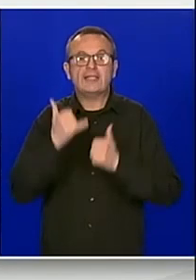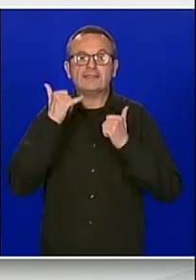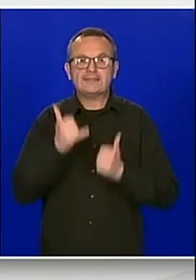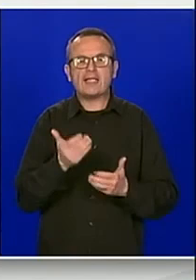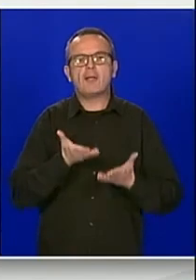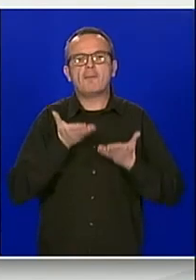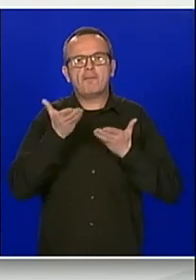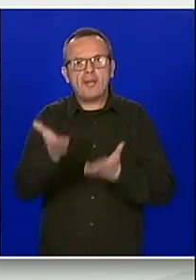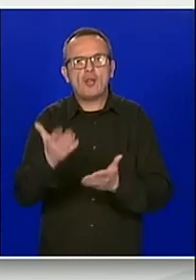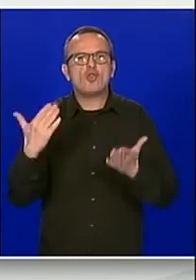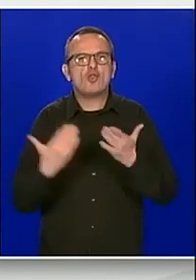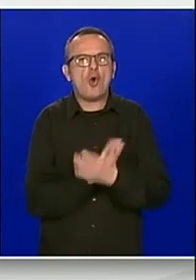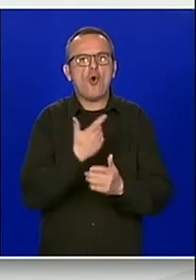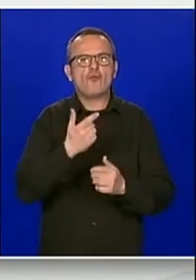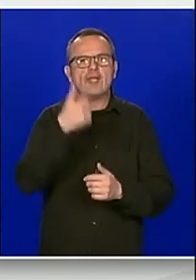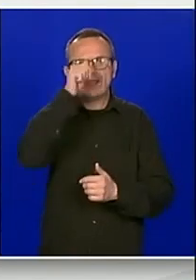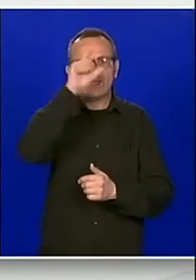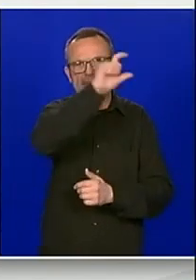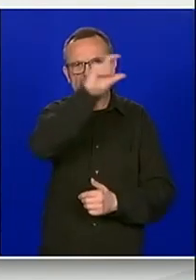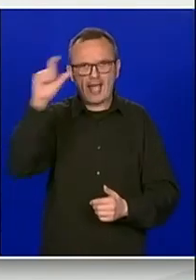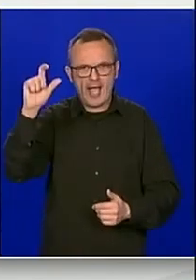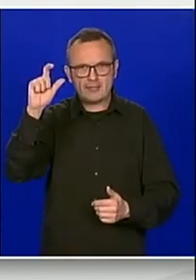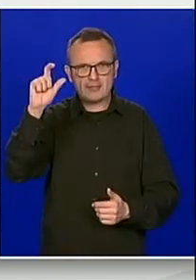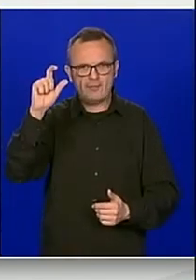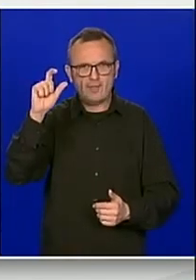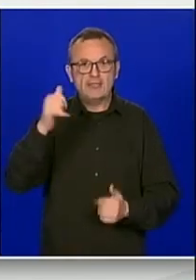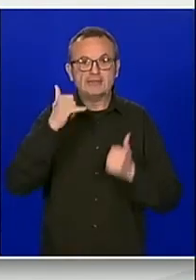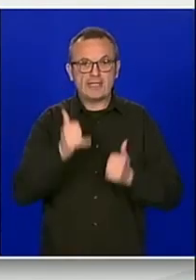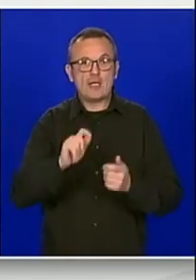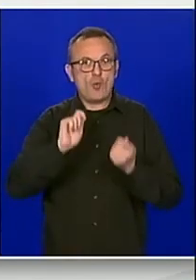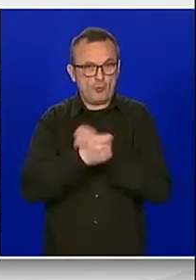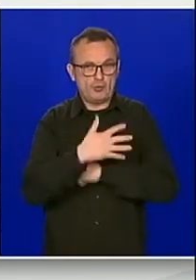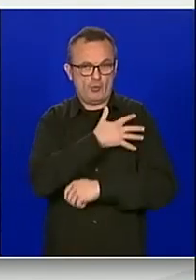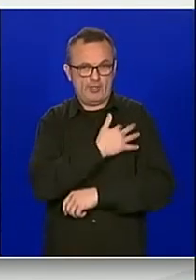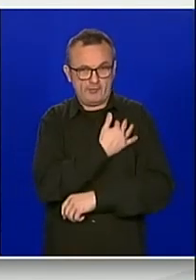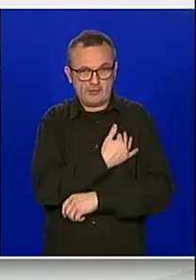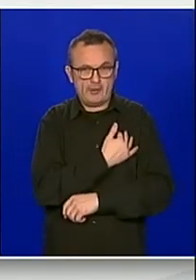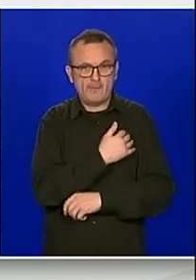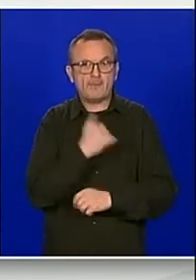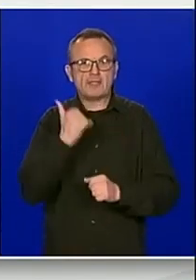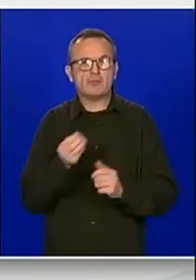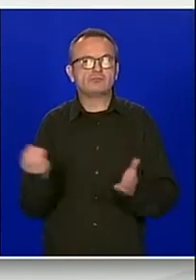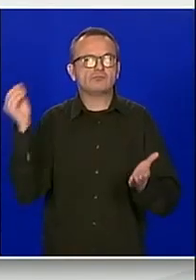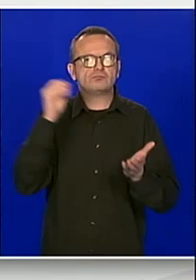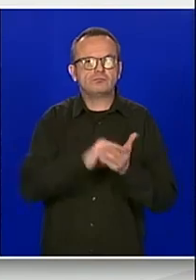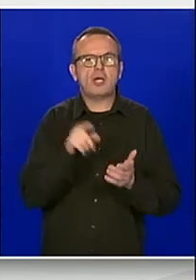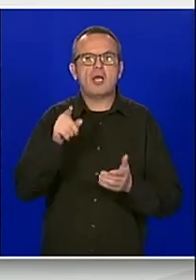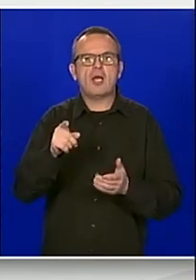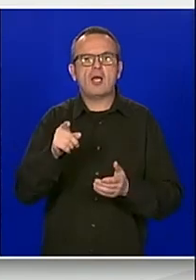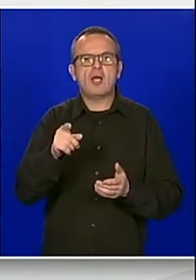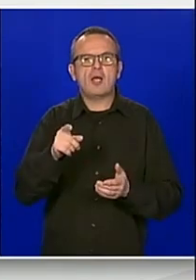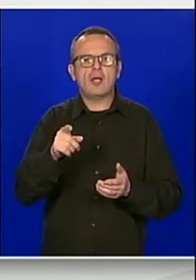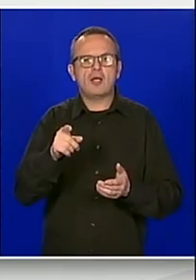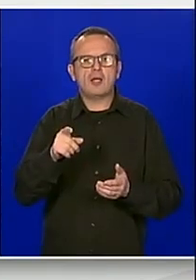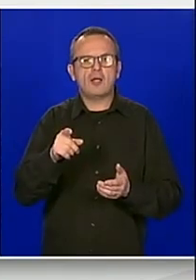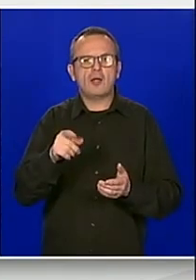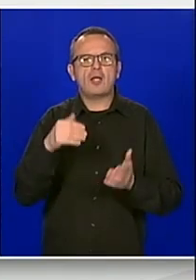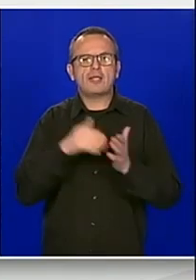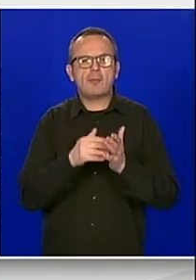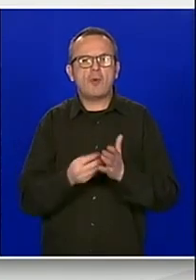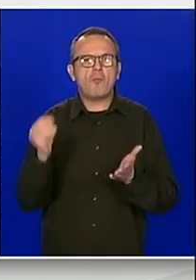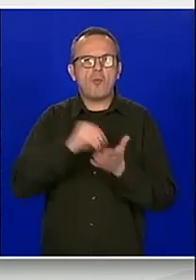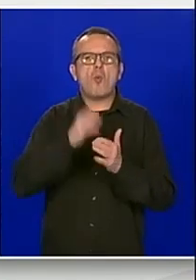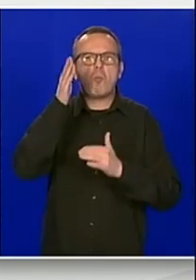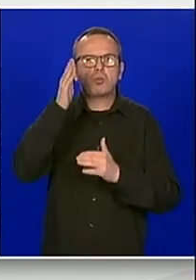uskladiti s aktom o osnivanju na način da se umjesto Hrvatskog centra za konjogojstvo državna Ergela Đakovo i Lipik u